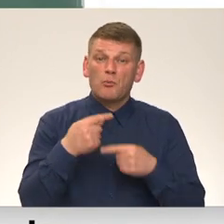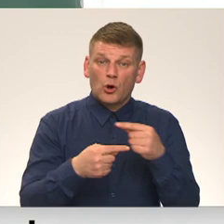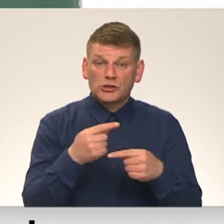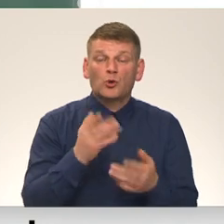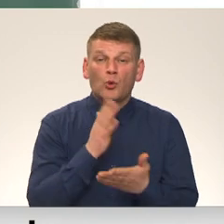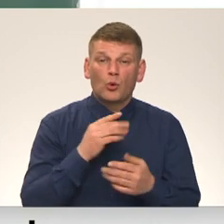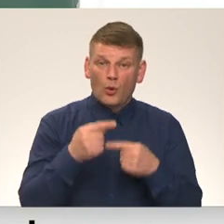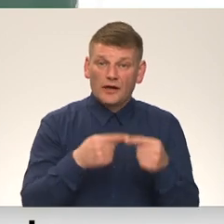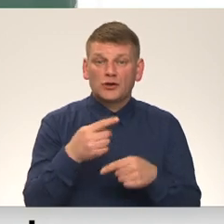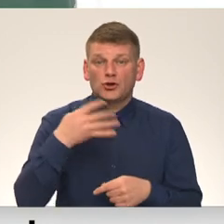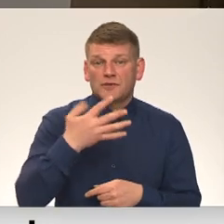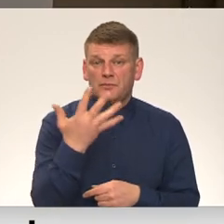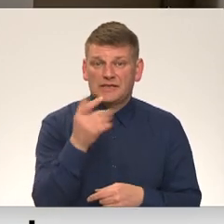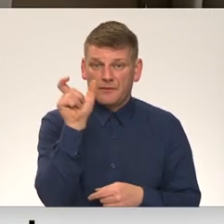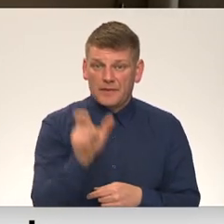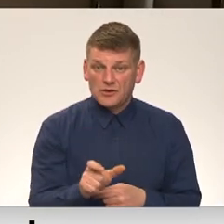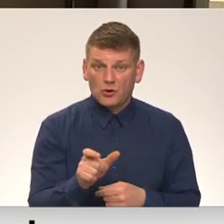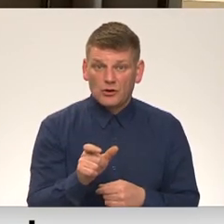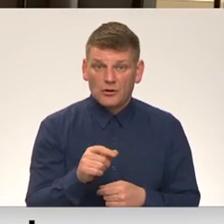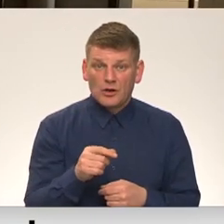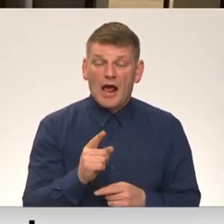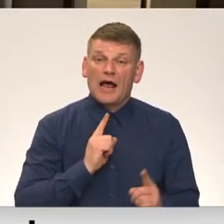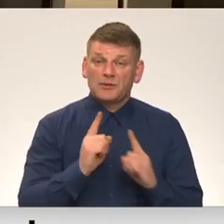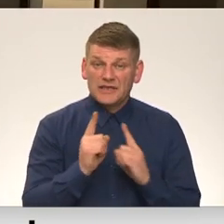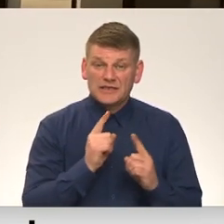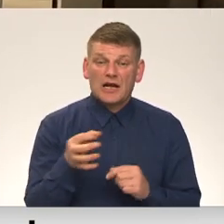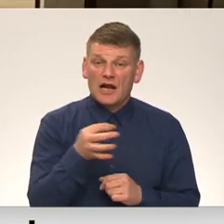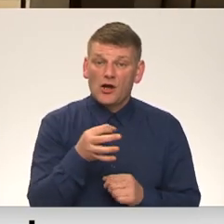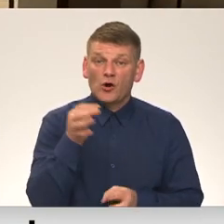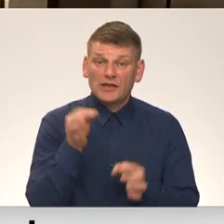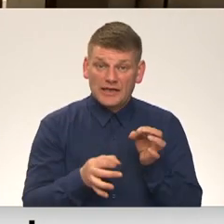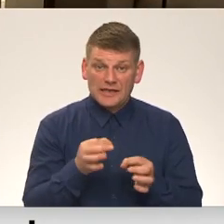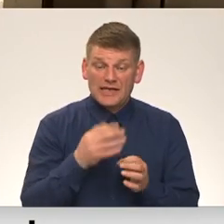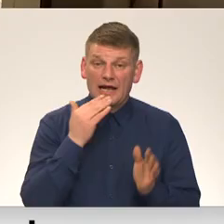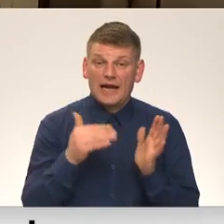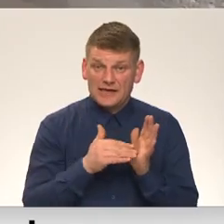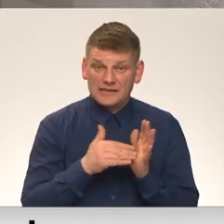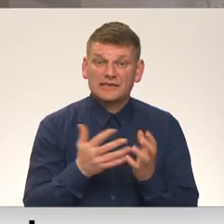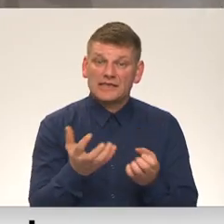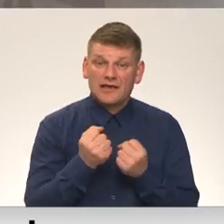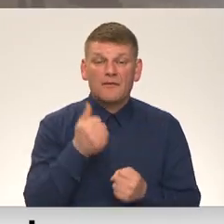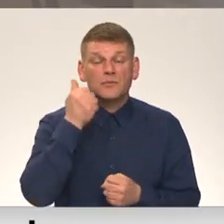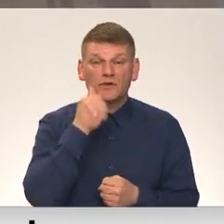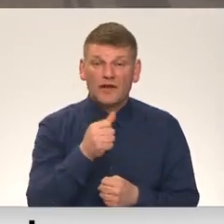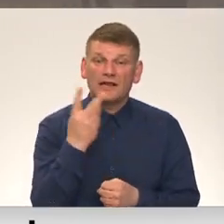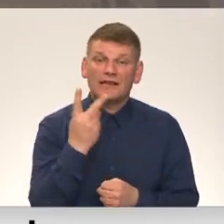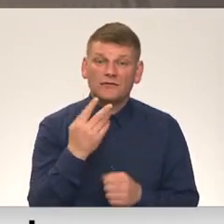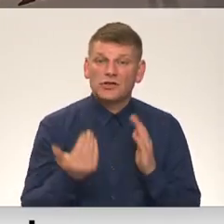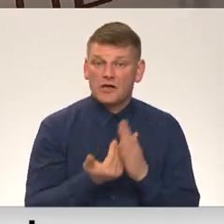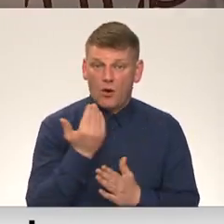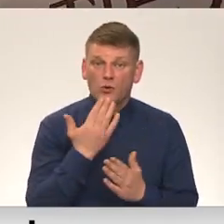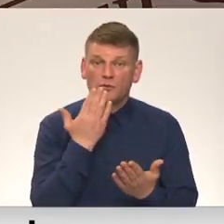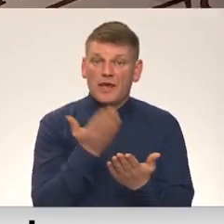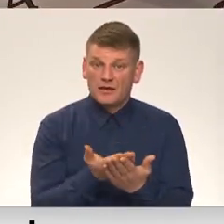norit 45 personām. Savukārt administratīvā rajona Tiesa rezeknē saņēmusi vēl divus jaunus